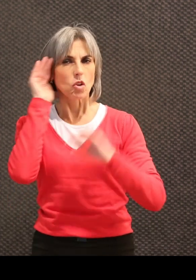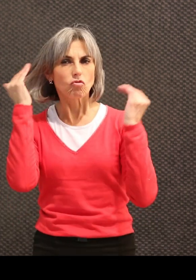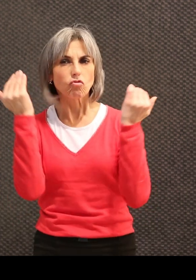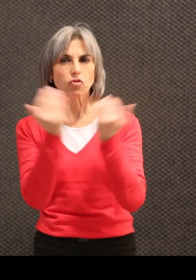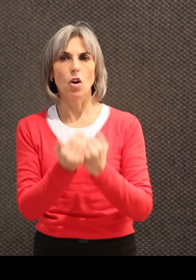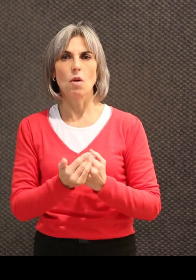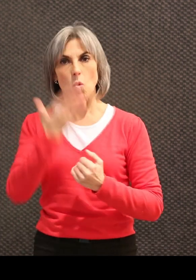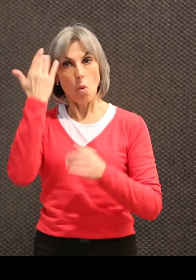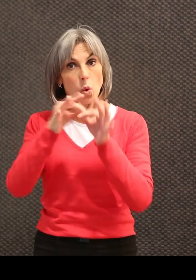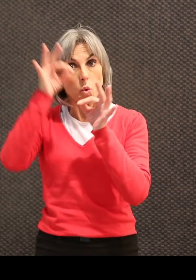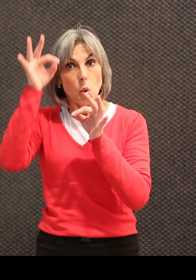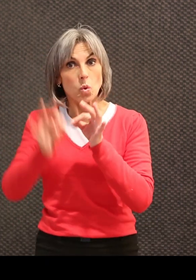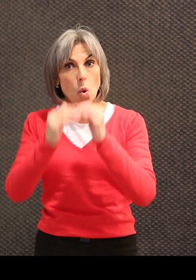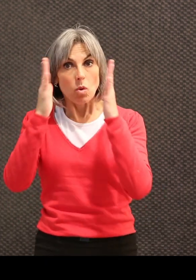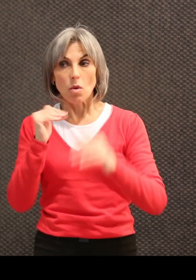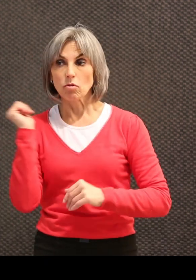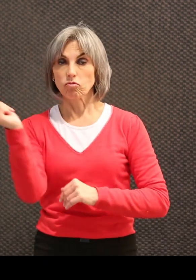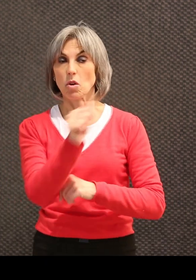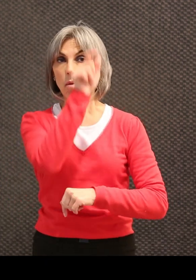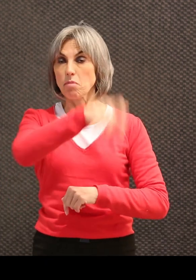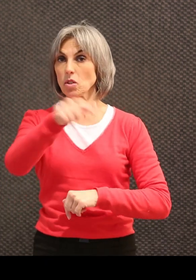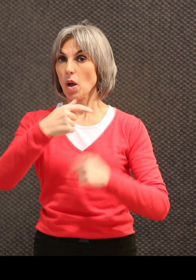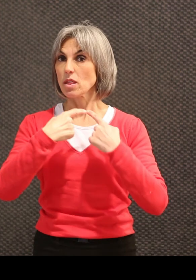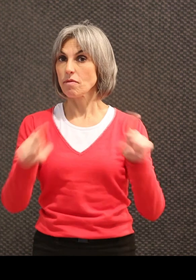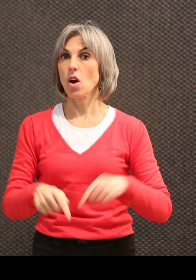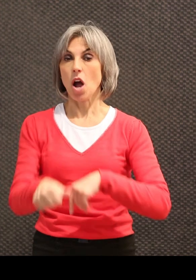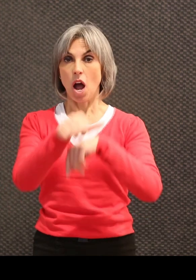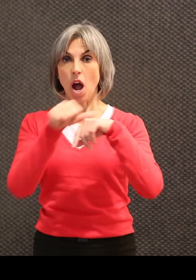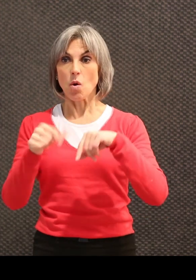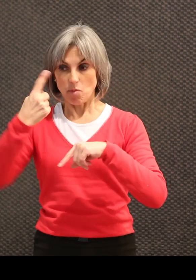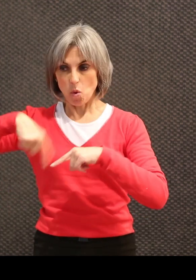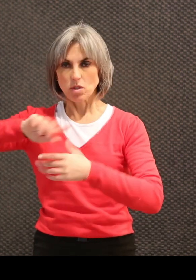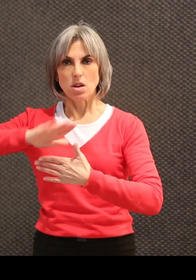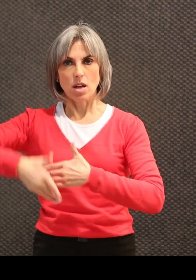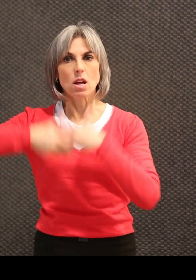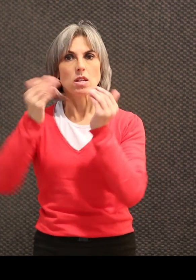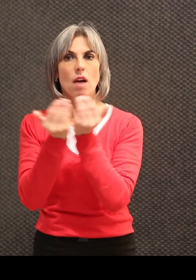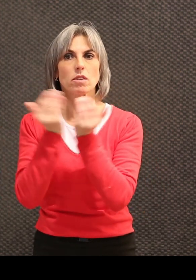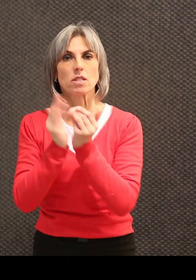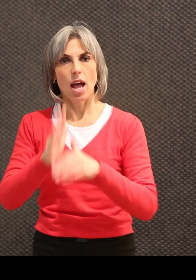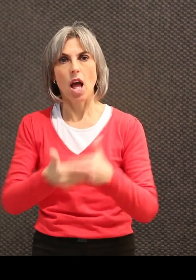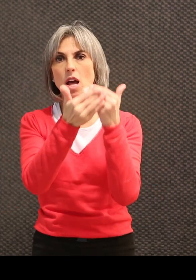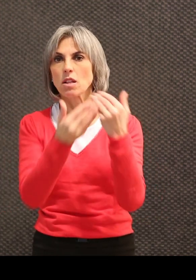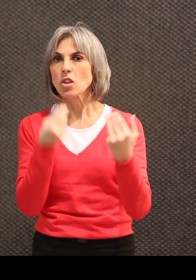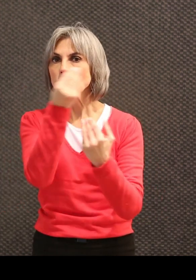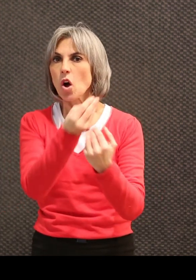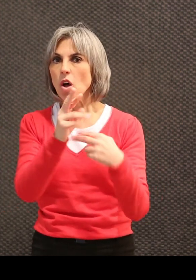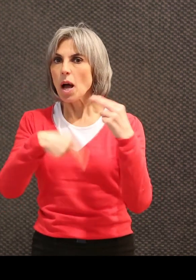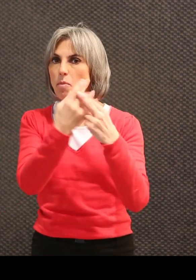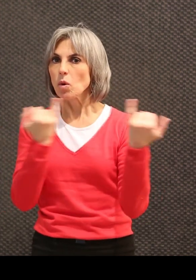D'autres solutions de logement ? Parce que chacun est différent. L'AWIP et ses partenaires, vous aide à trouver des réponses personnalisées.